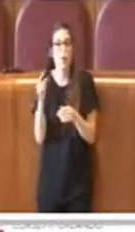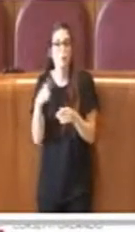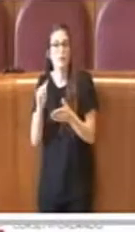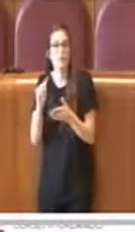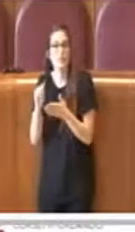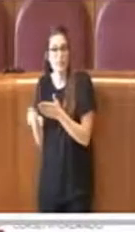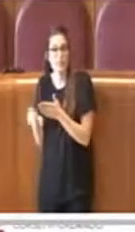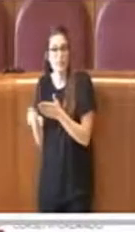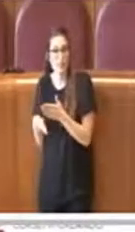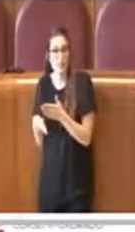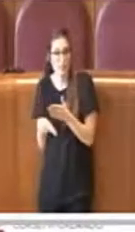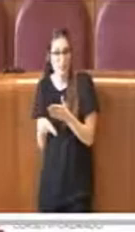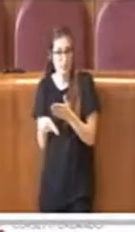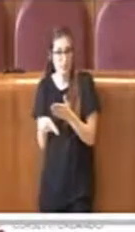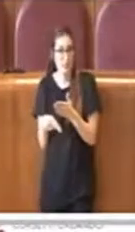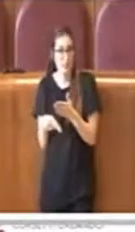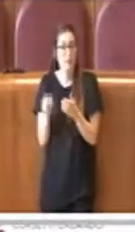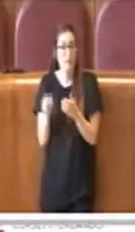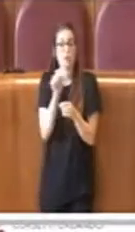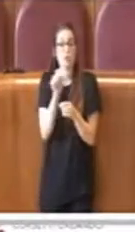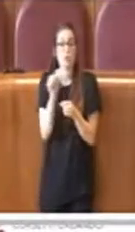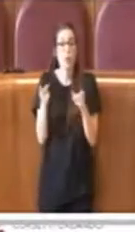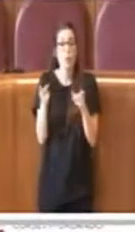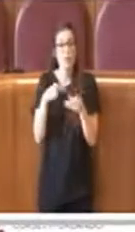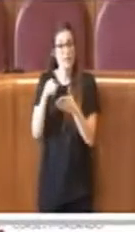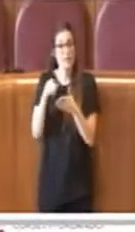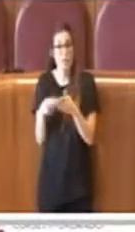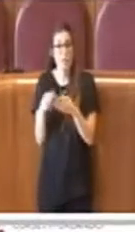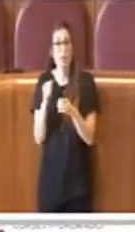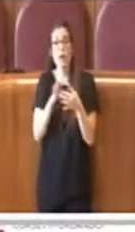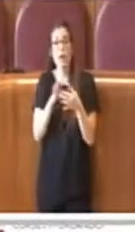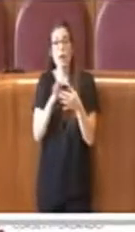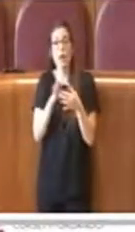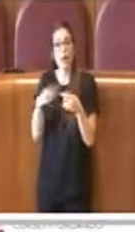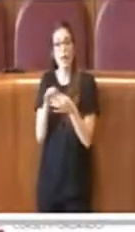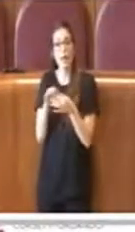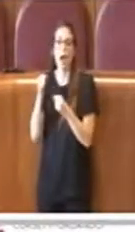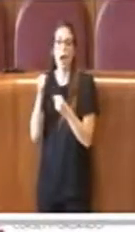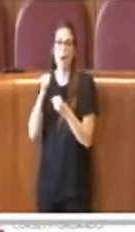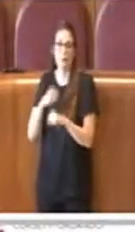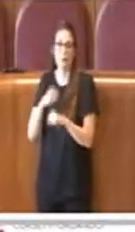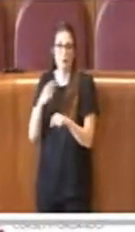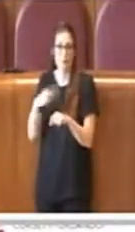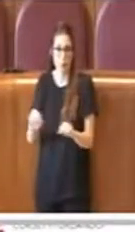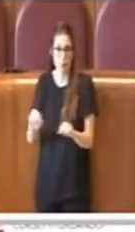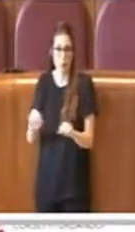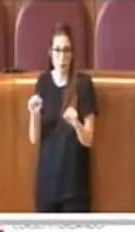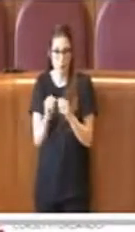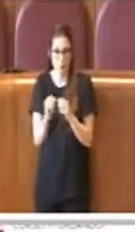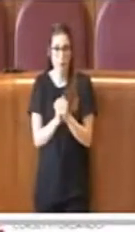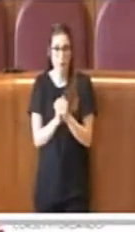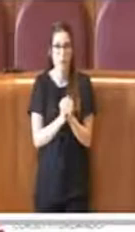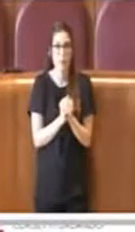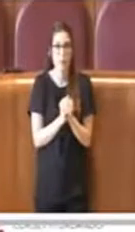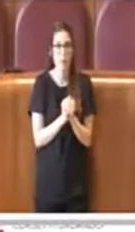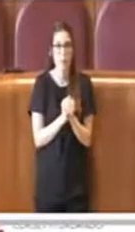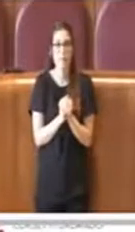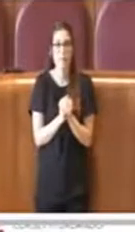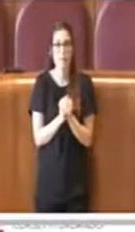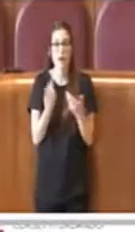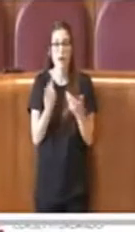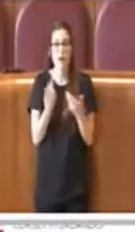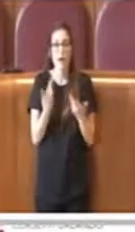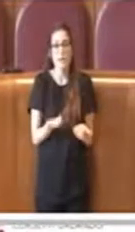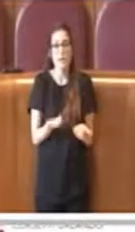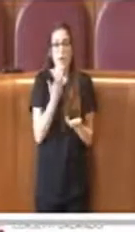iscrizione e nomine di supplenti per gli incarichi per favorire sostituzioni temporanee e permanenti. Adesso